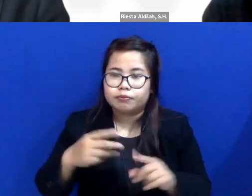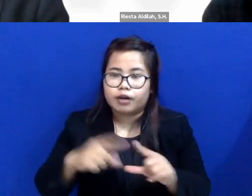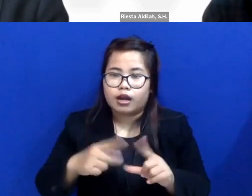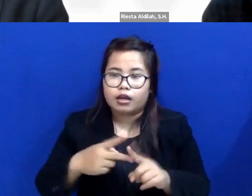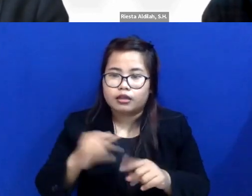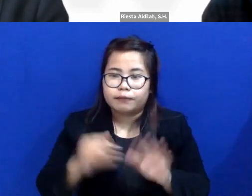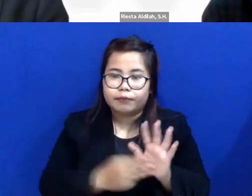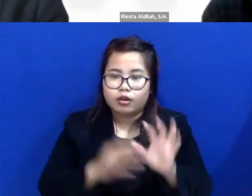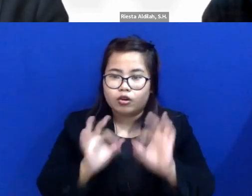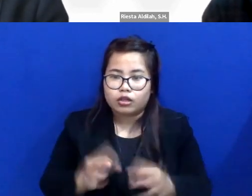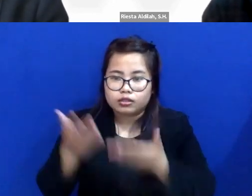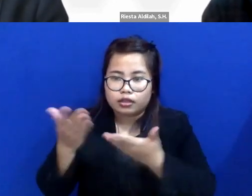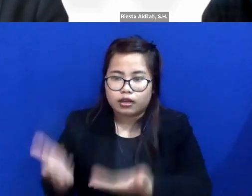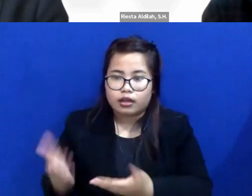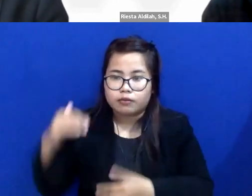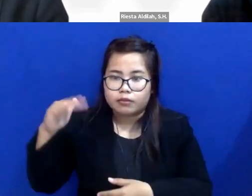Silahkan Mas Baim.